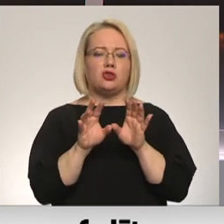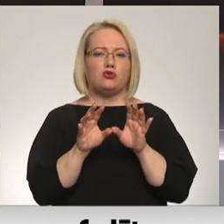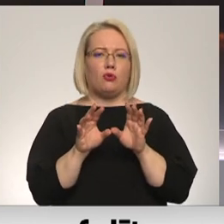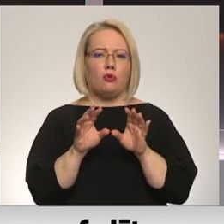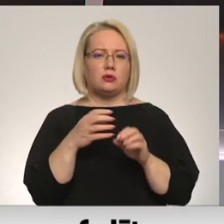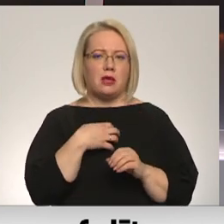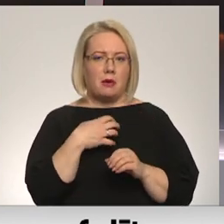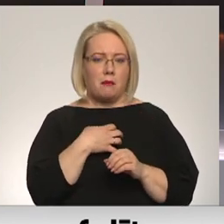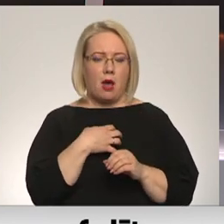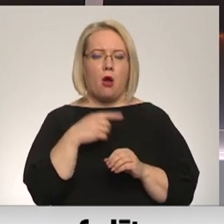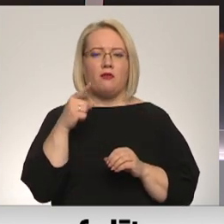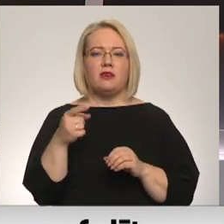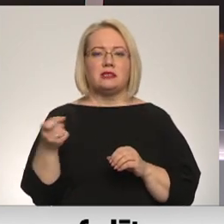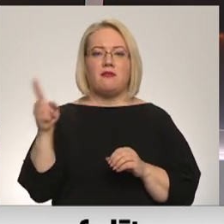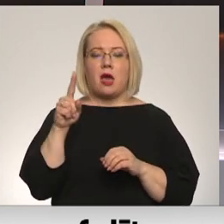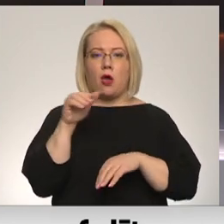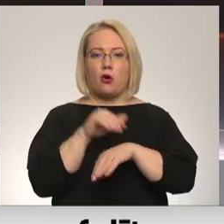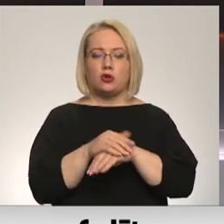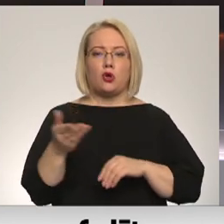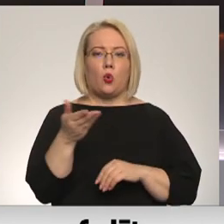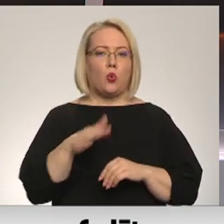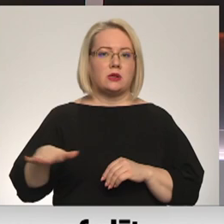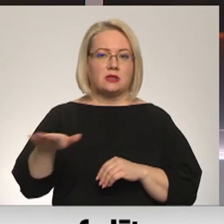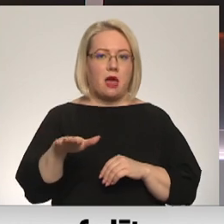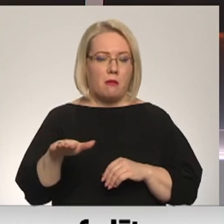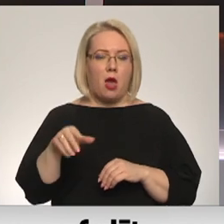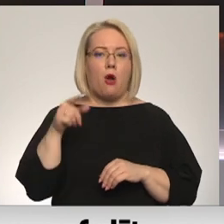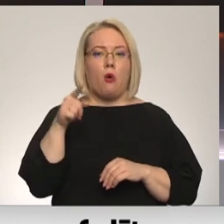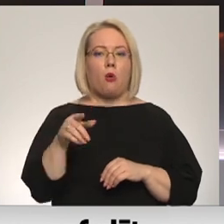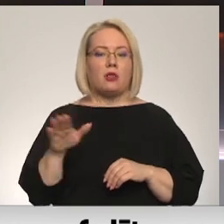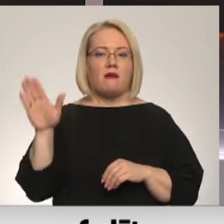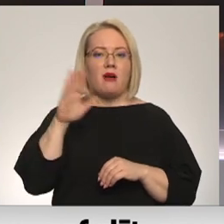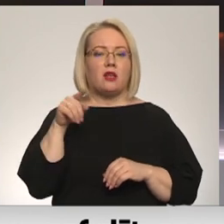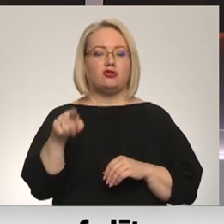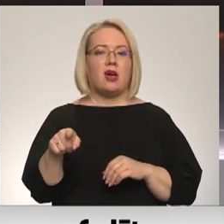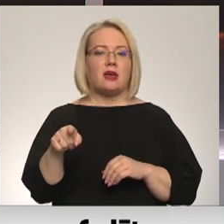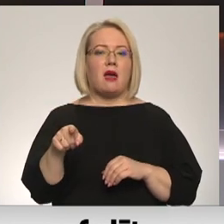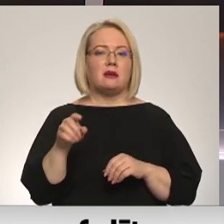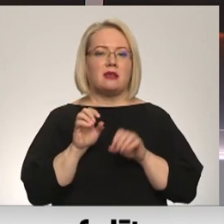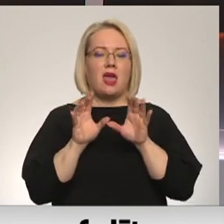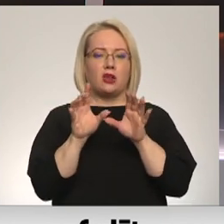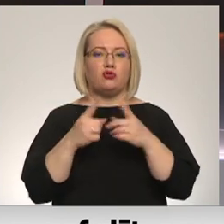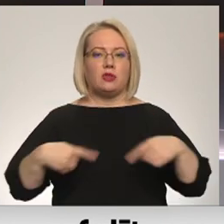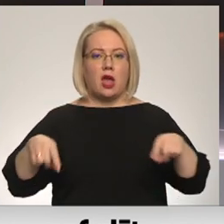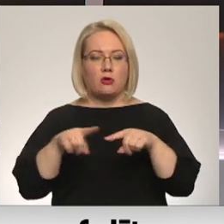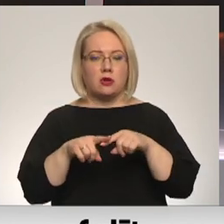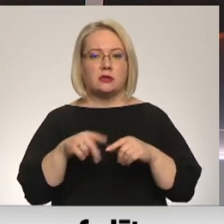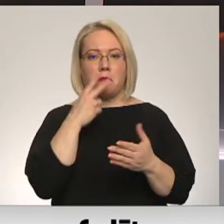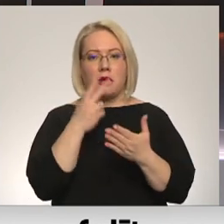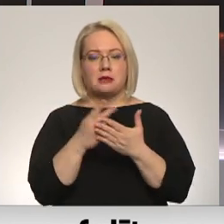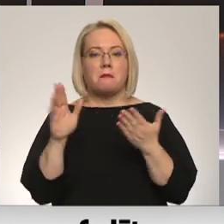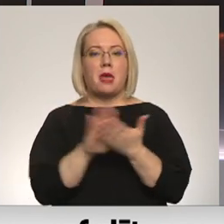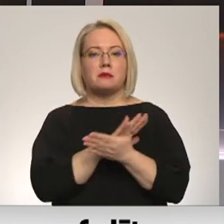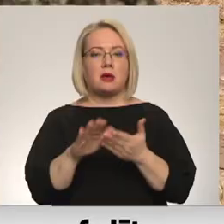Visaugstākās aslimstība ar to ir konstatēta kursamē un valsts šajās endemiskajās teritorijās pardzējusi bezmaksas vakcinācija